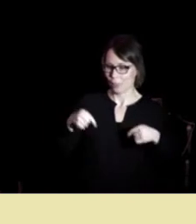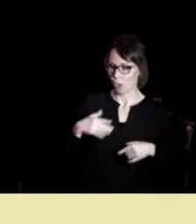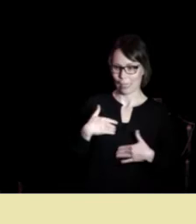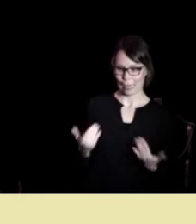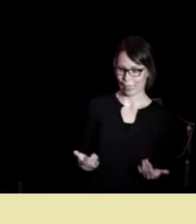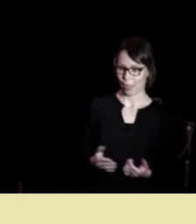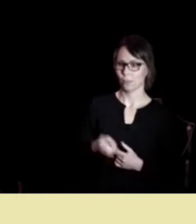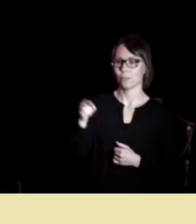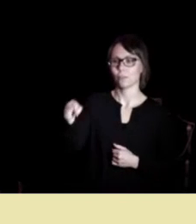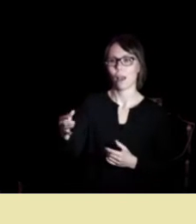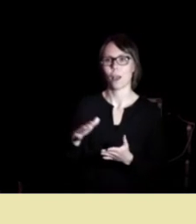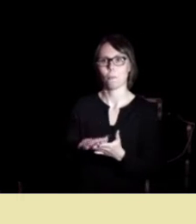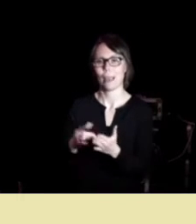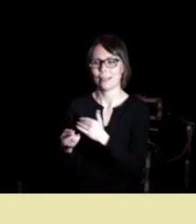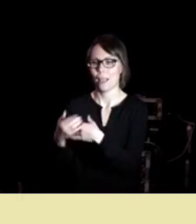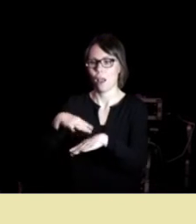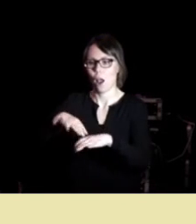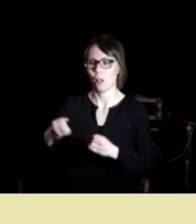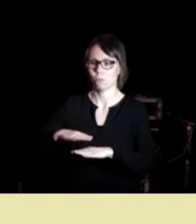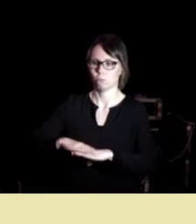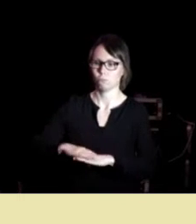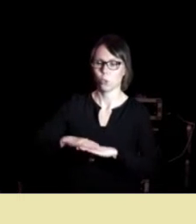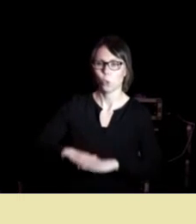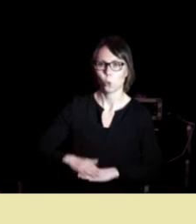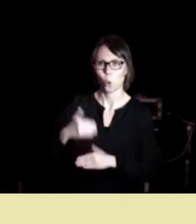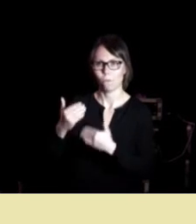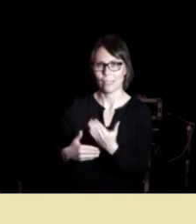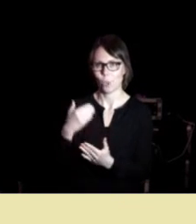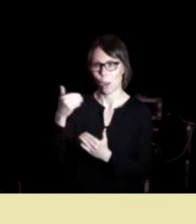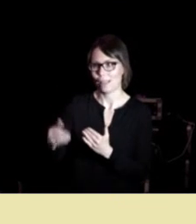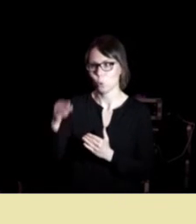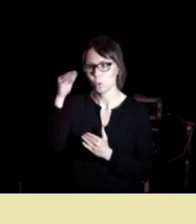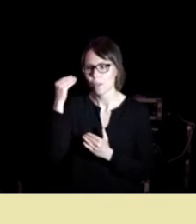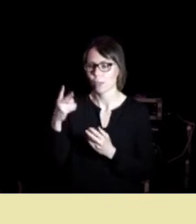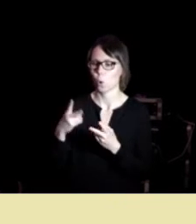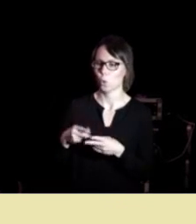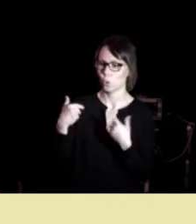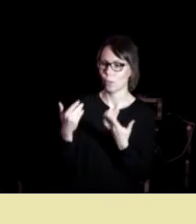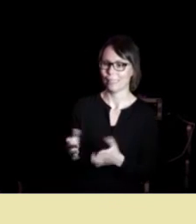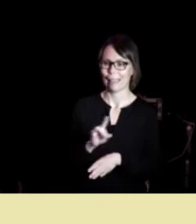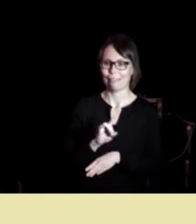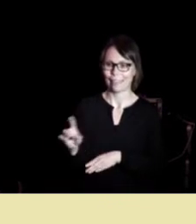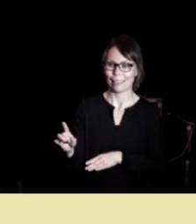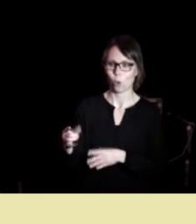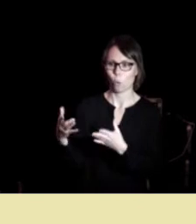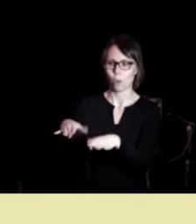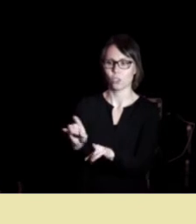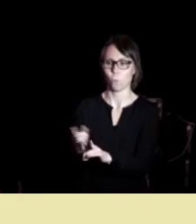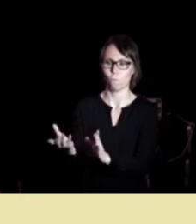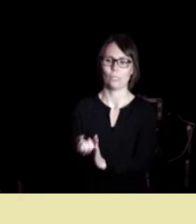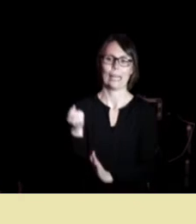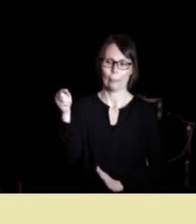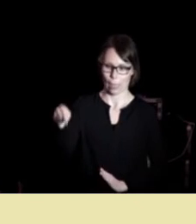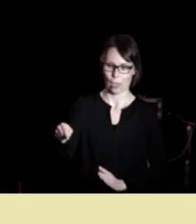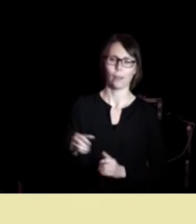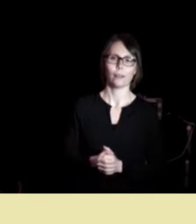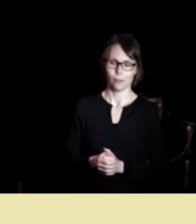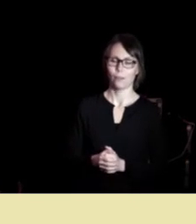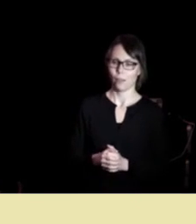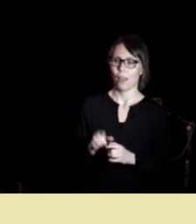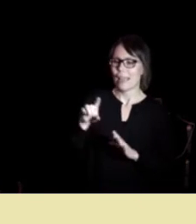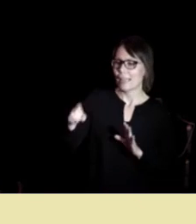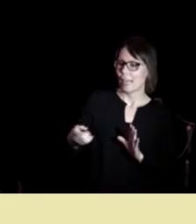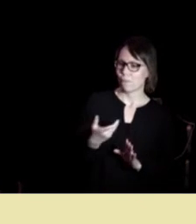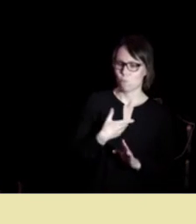innbakt i all grunn videre- etterutdanning og forhåpentligvis gitt den tid og plass det fortjener dette krever